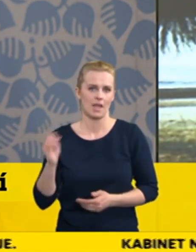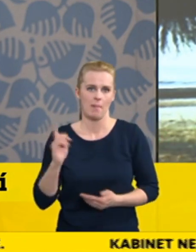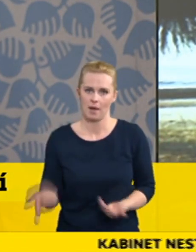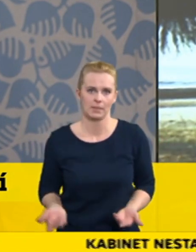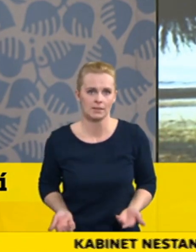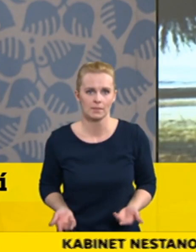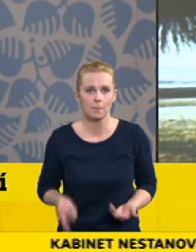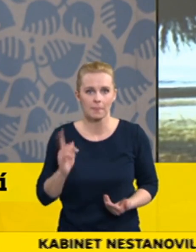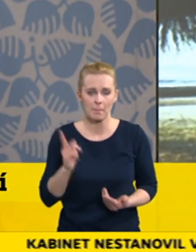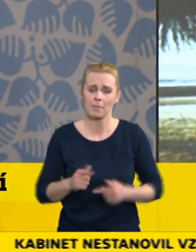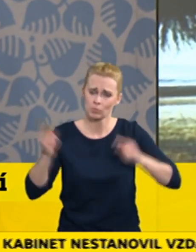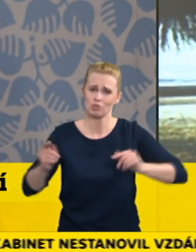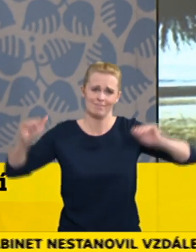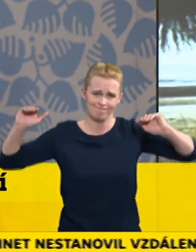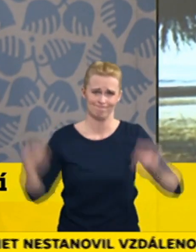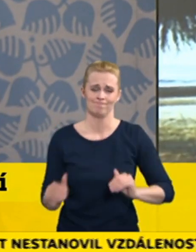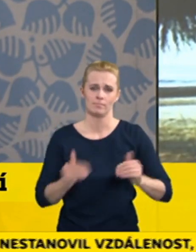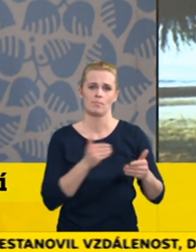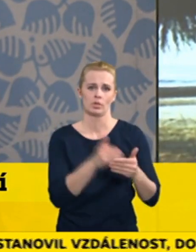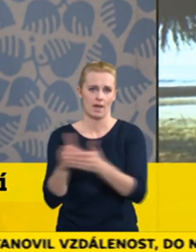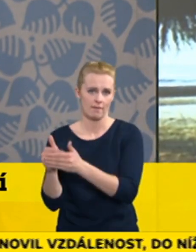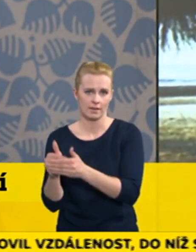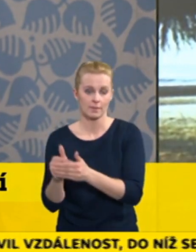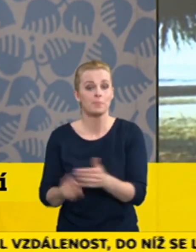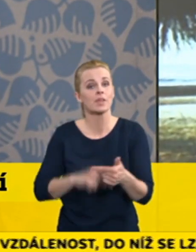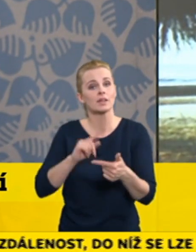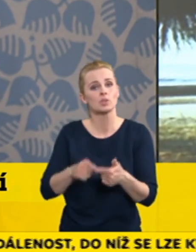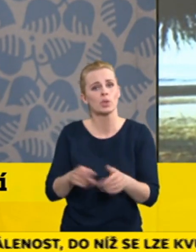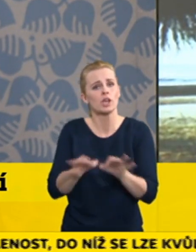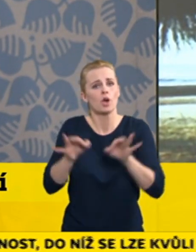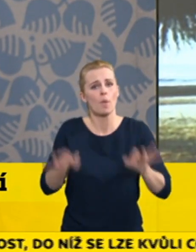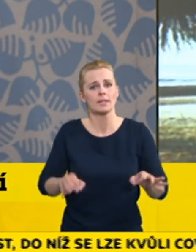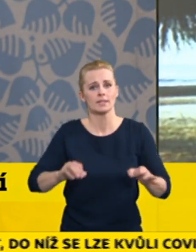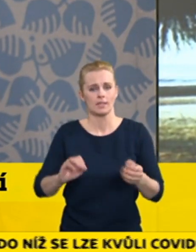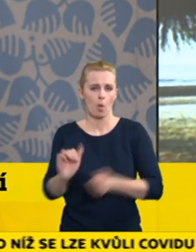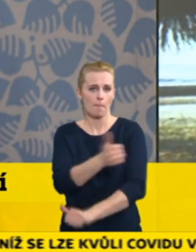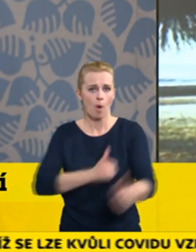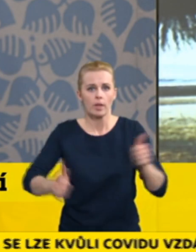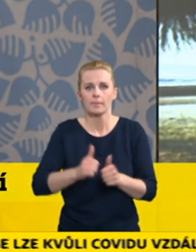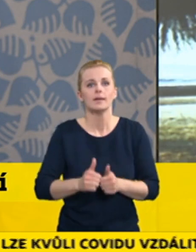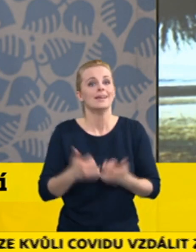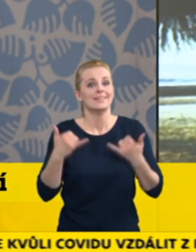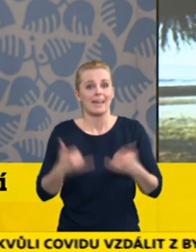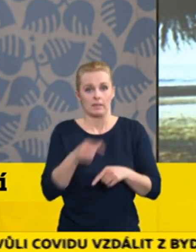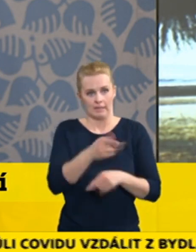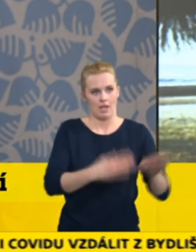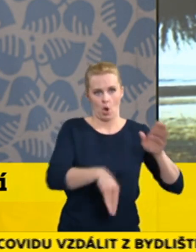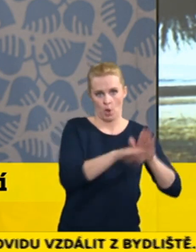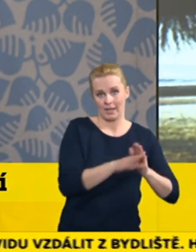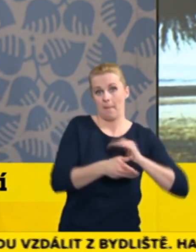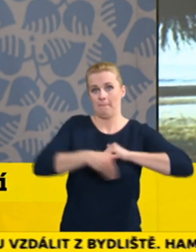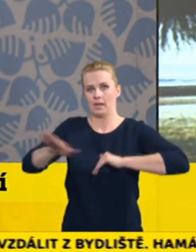A druhá věc je, a to je právě to omezení mobility, v principu není žádoucí, abyste odjel na home office na druhou stranu